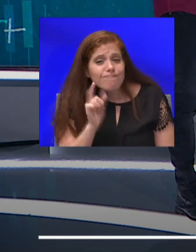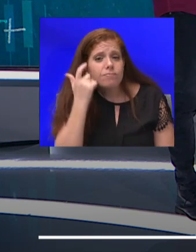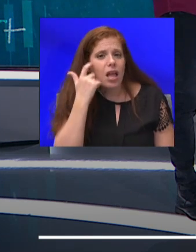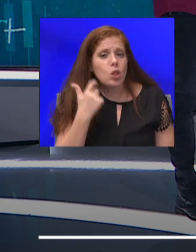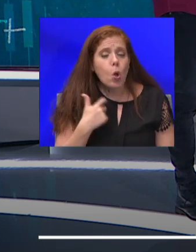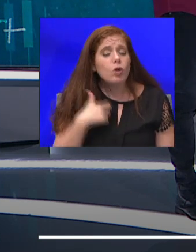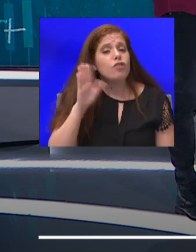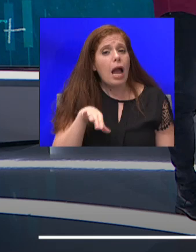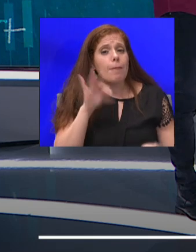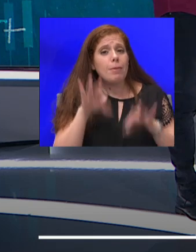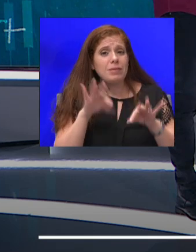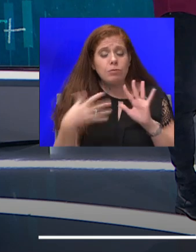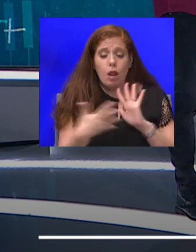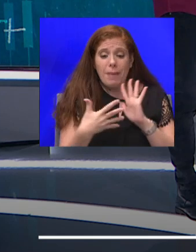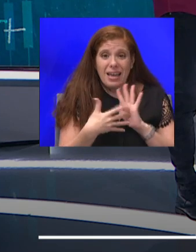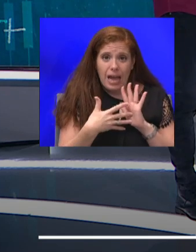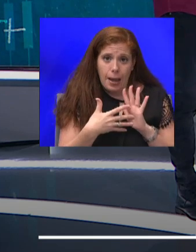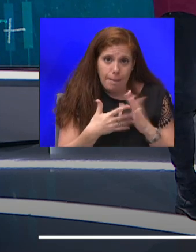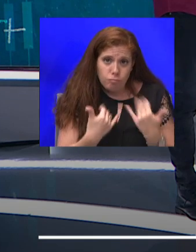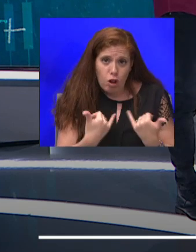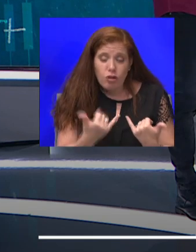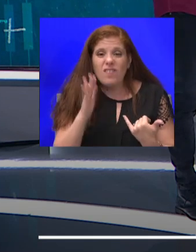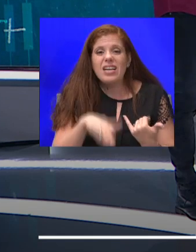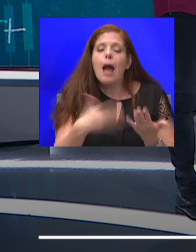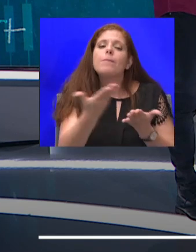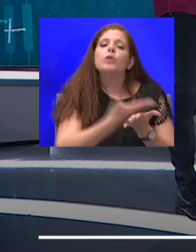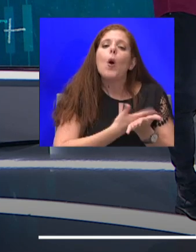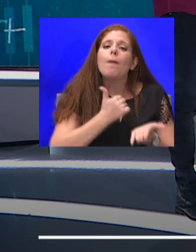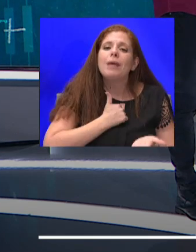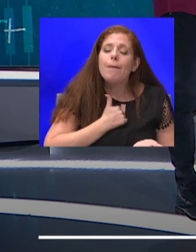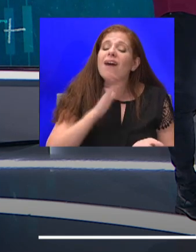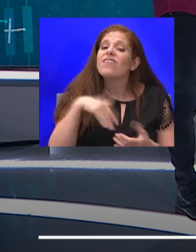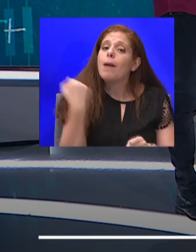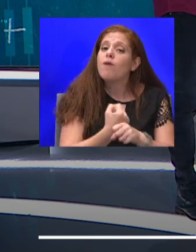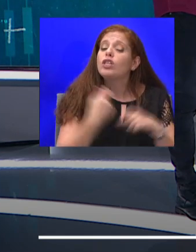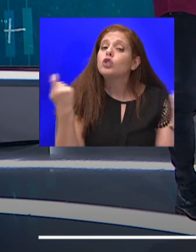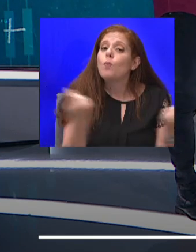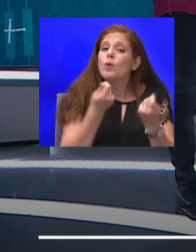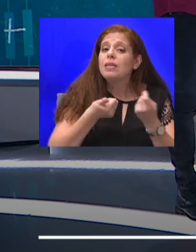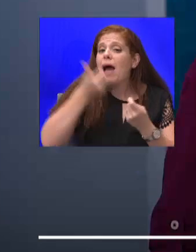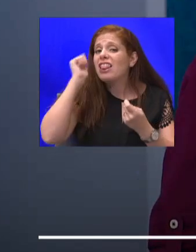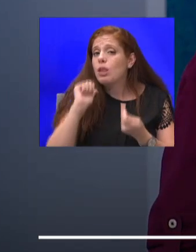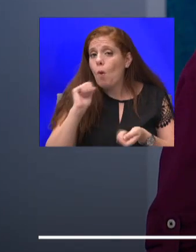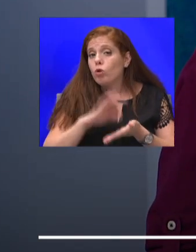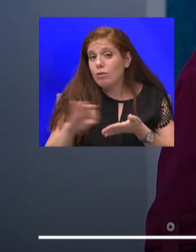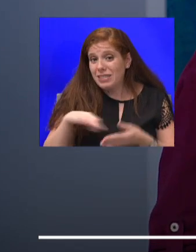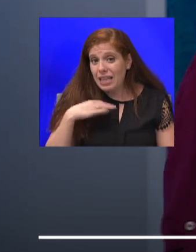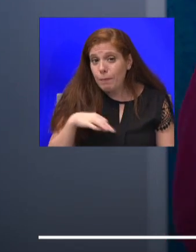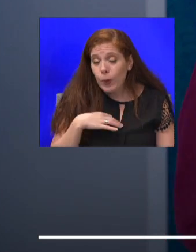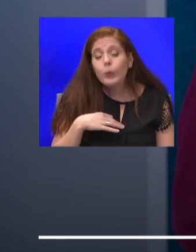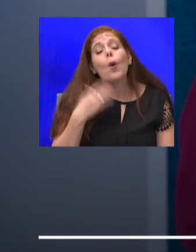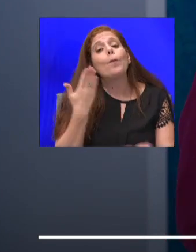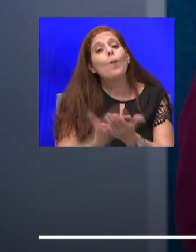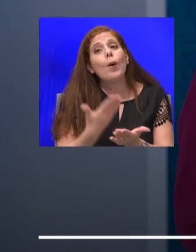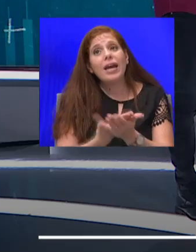הסרולוגיים, גם הדוח בבני ברק וגם העבודה שפורסמה אתמול, עדי משרד הבריאות, הם מוכיחים שילדים גם נתבקים